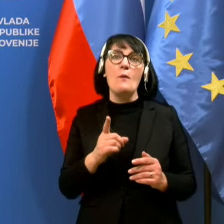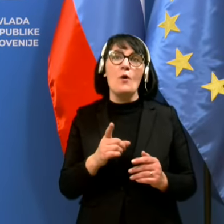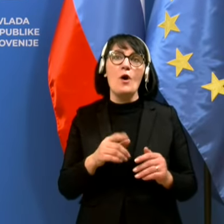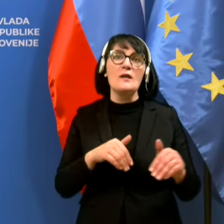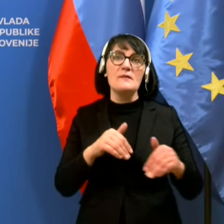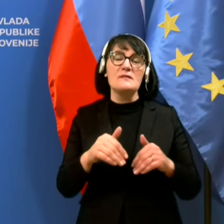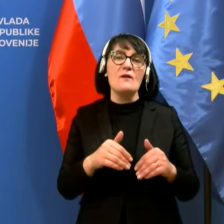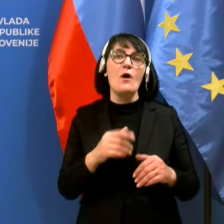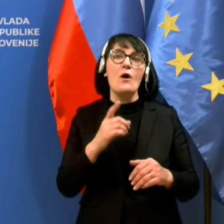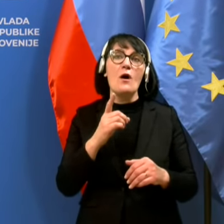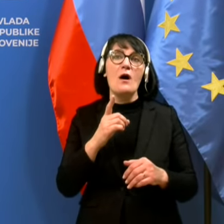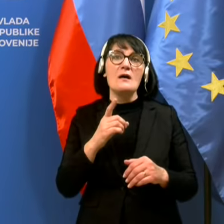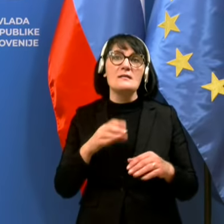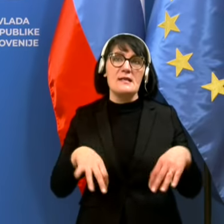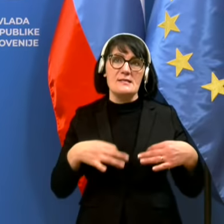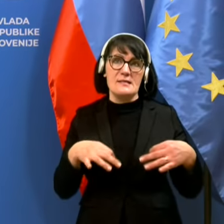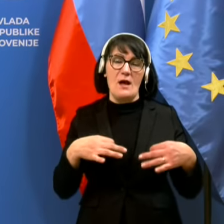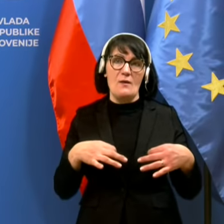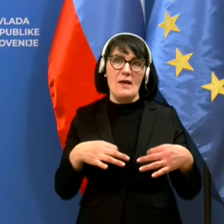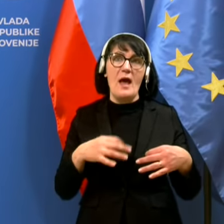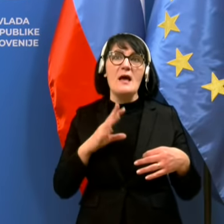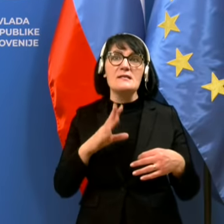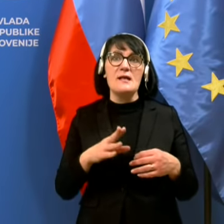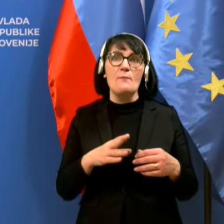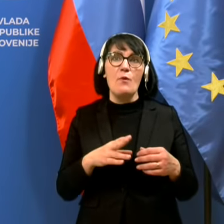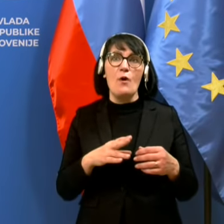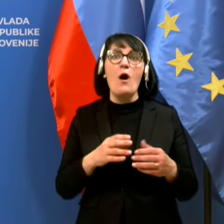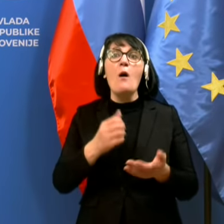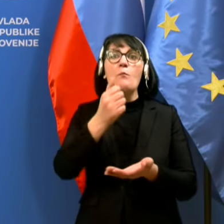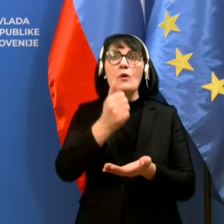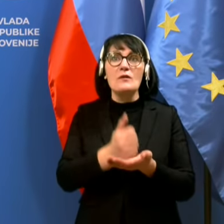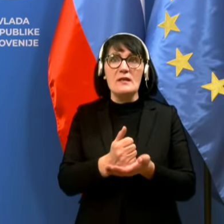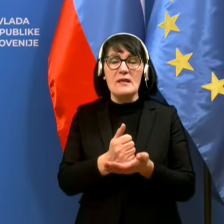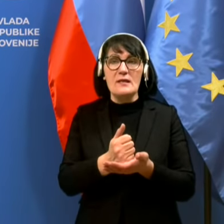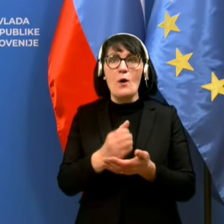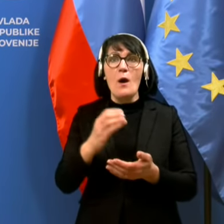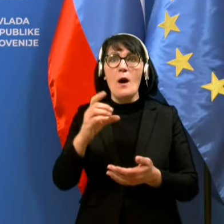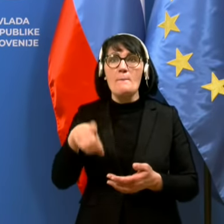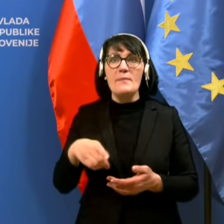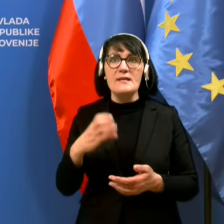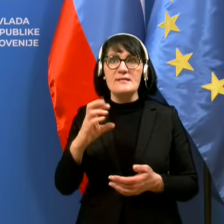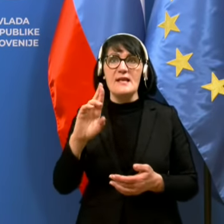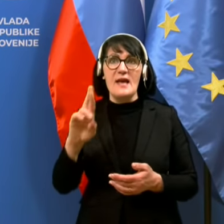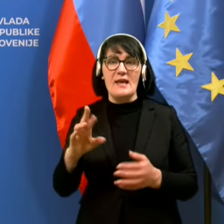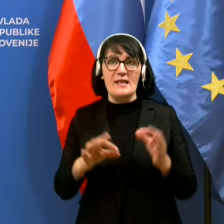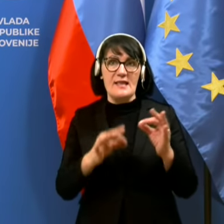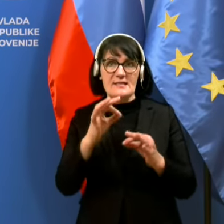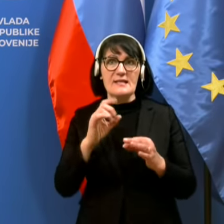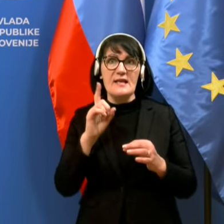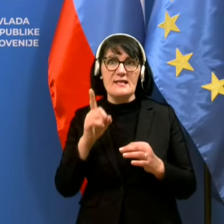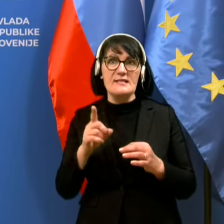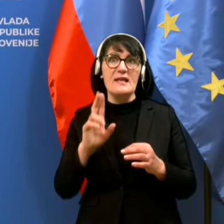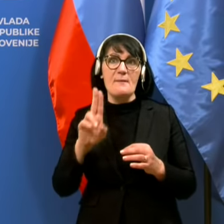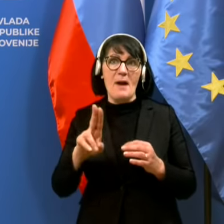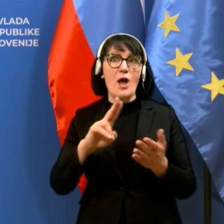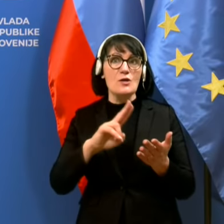zdravje, se preide v potrditev s PCR testi pri asimptomatičnih osebah. Mislim, da to bo dalo